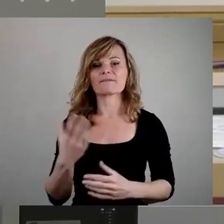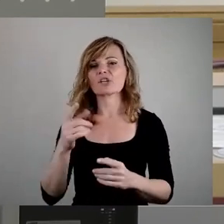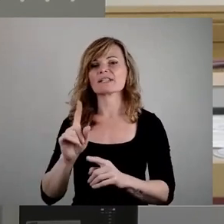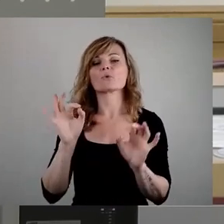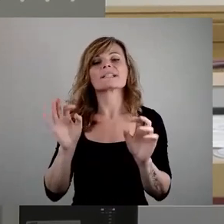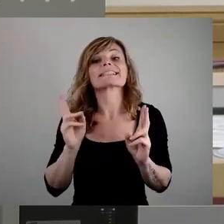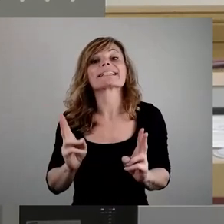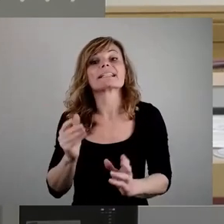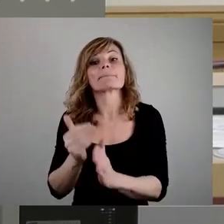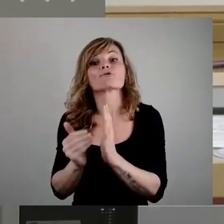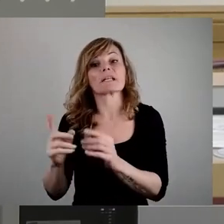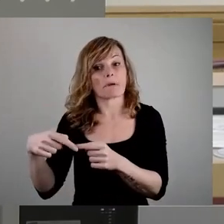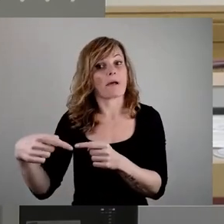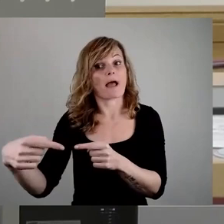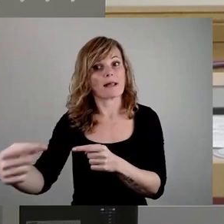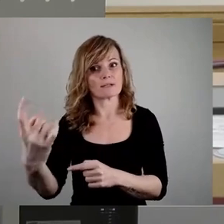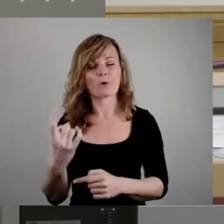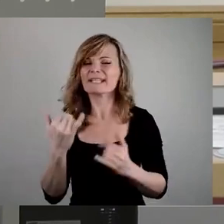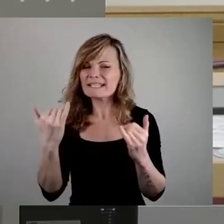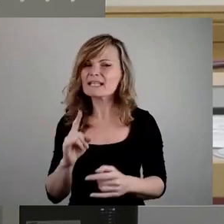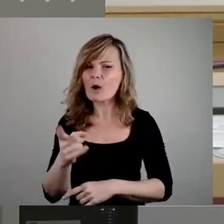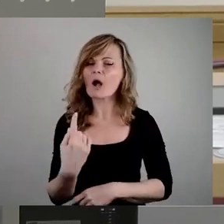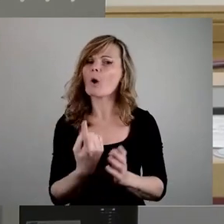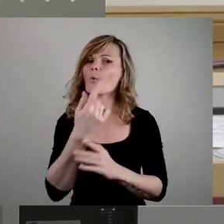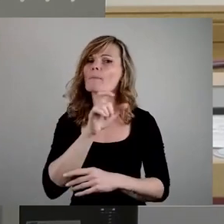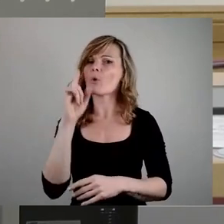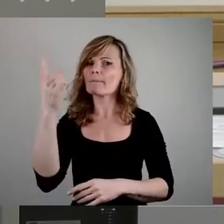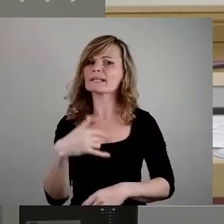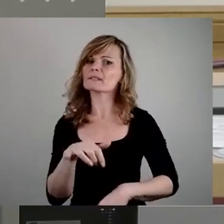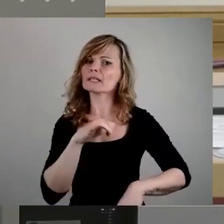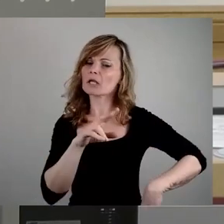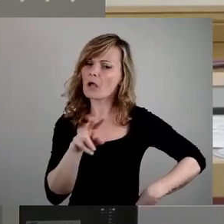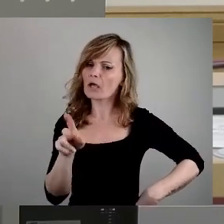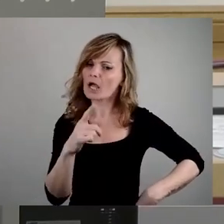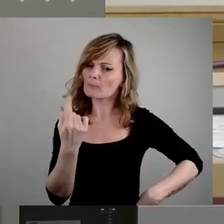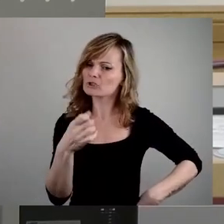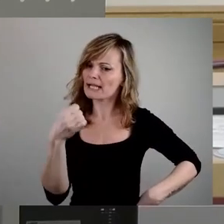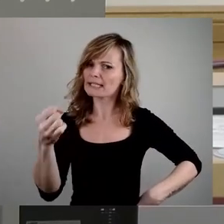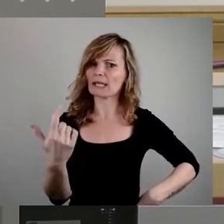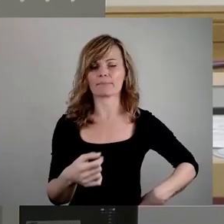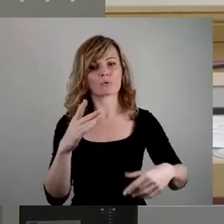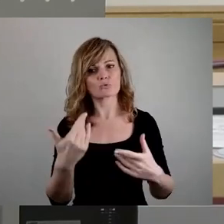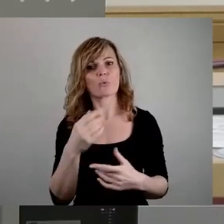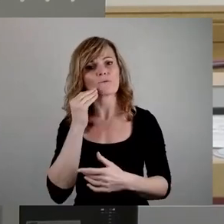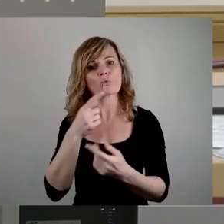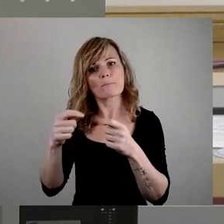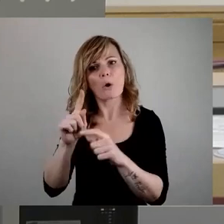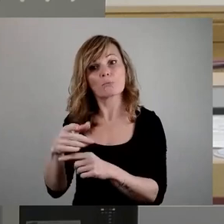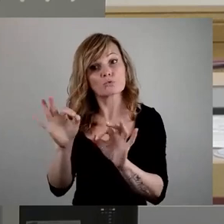aber es ist abzusehen. Da interessiert es auch den Oberbürgermeister, der sagt, wir müssen da Geld geben, damit da Wohnungen gebaut werden. Gute Sache.